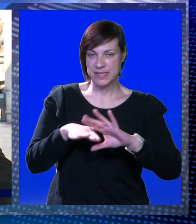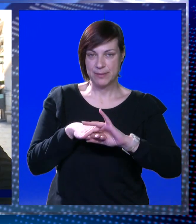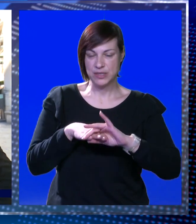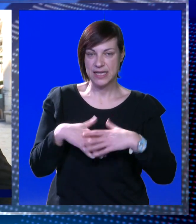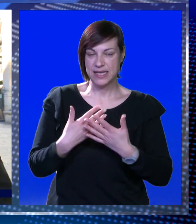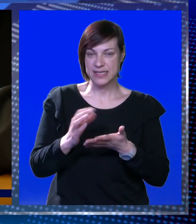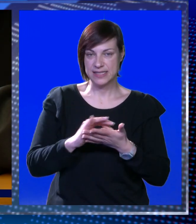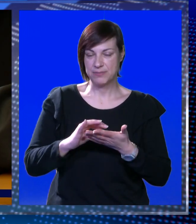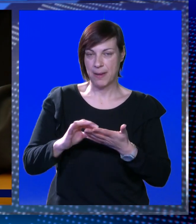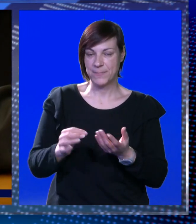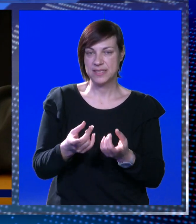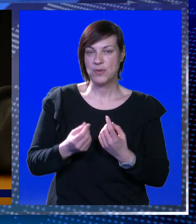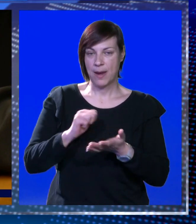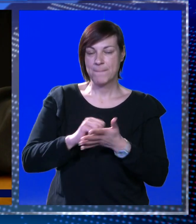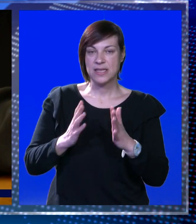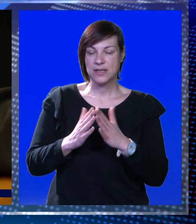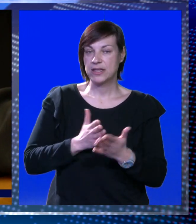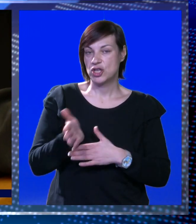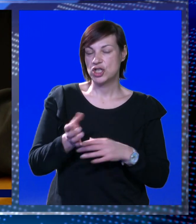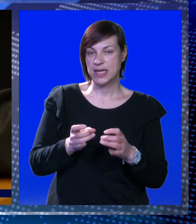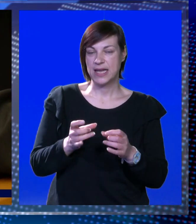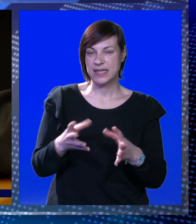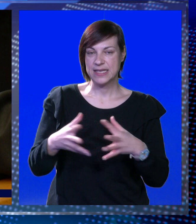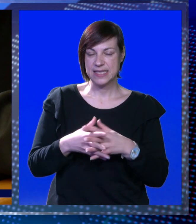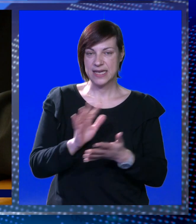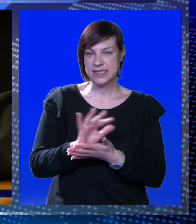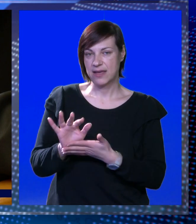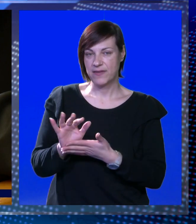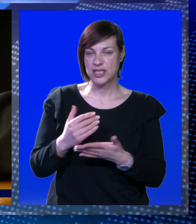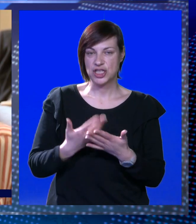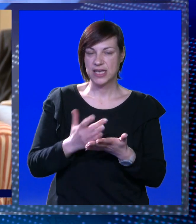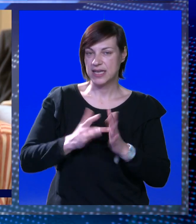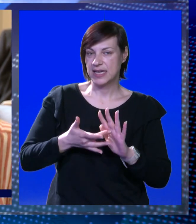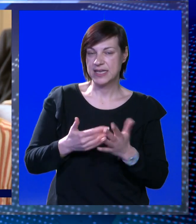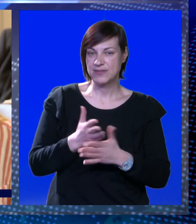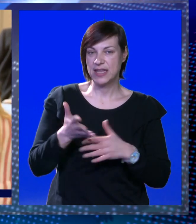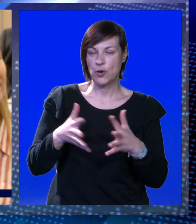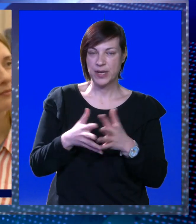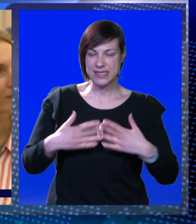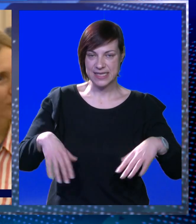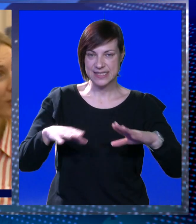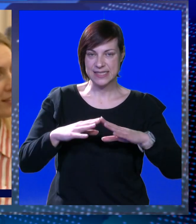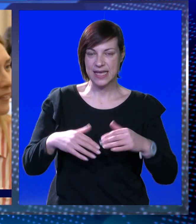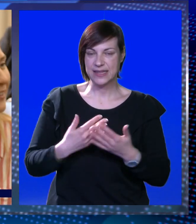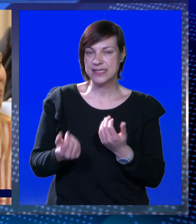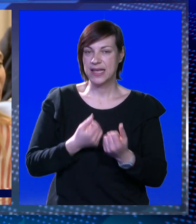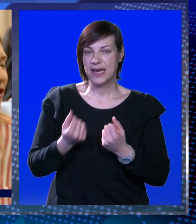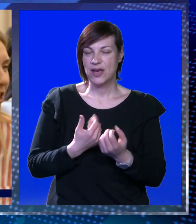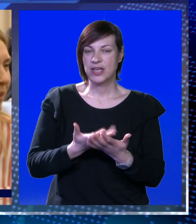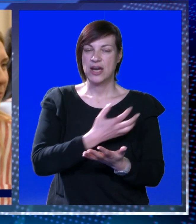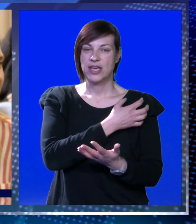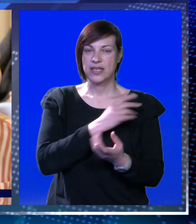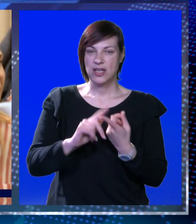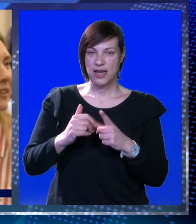zaposlenicima. Pismo je, osim medijskim kućama, stiglo i na adrese gradskih viječnika. Na sve tijekom posljednje sjednice gradskog vijeća